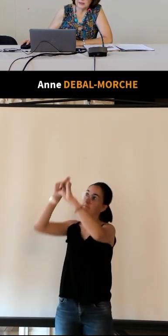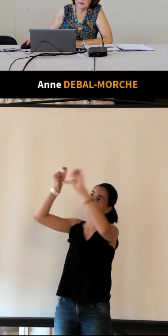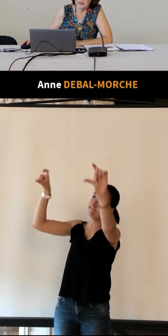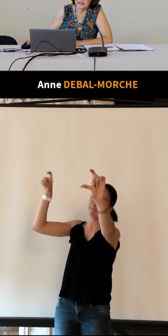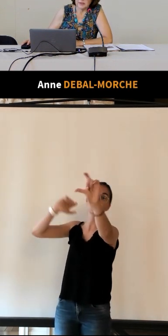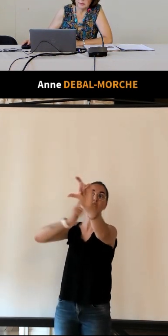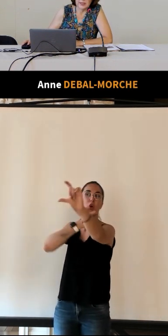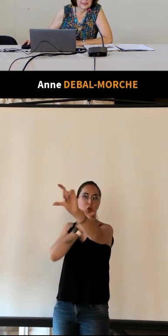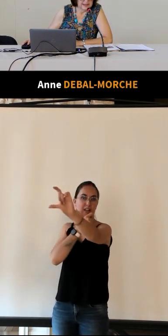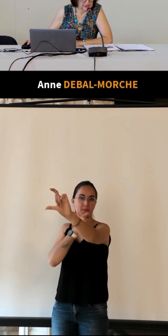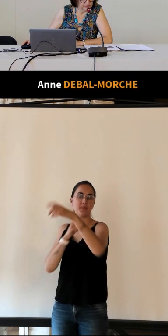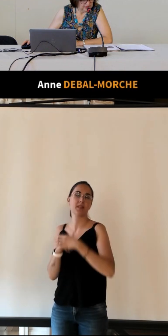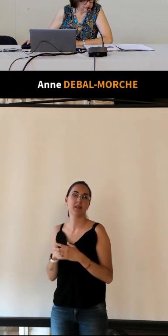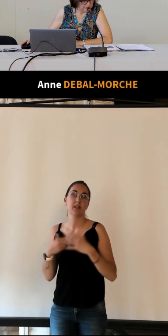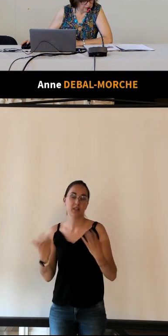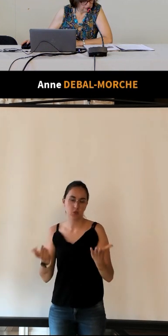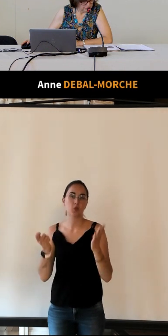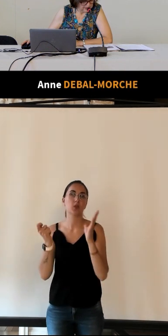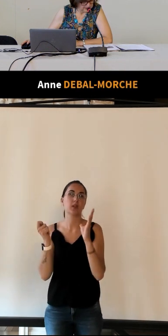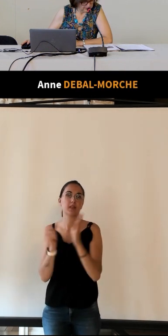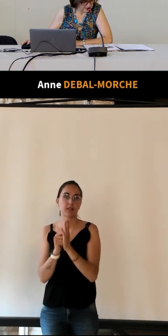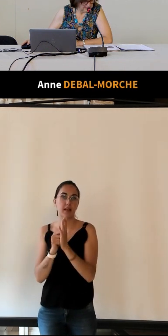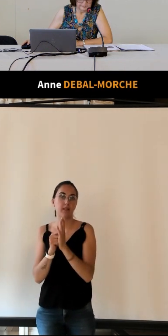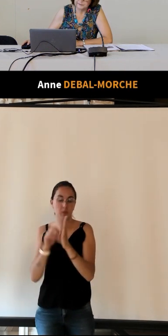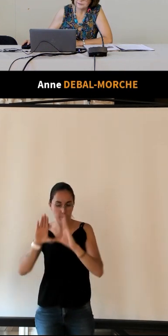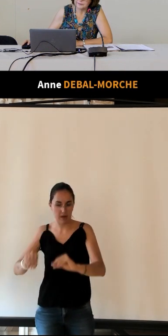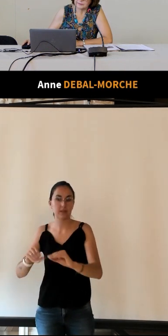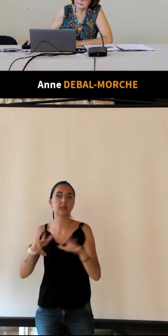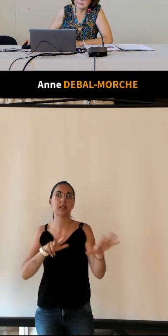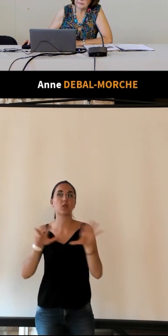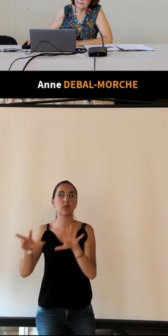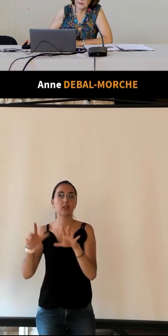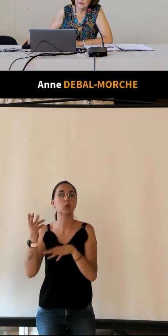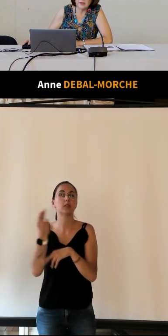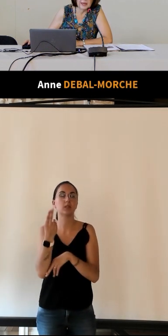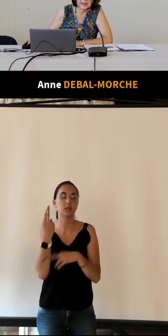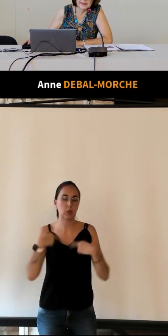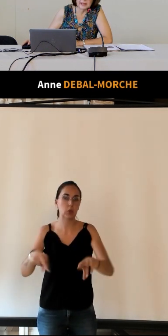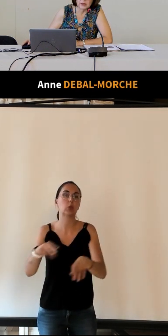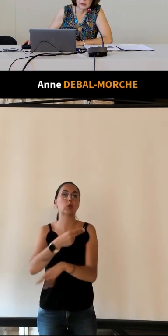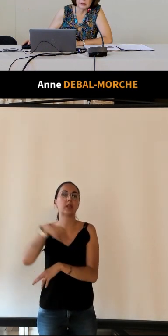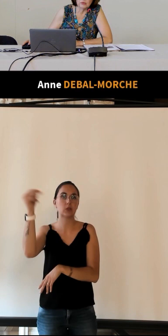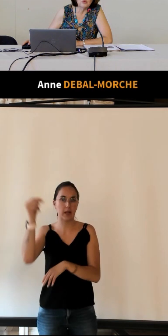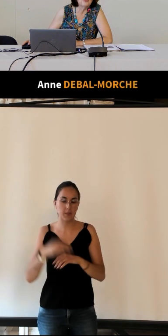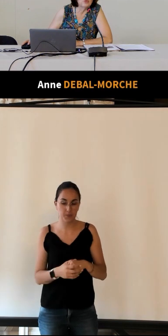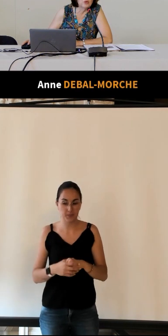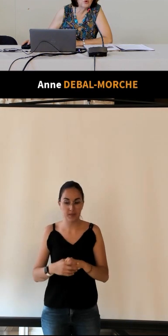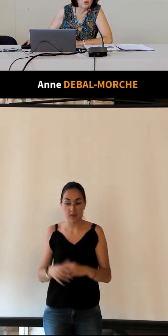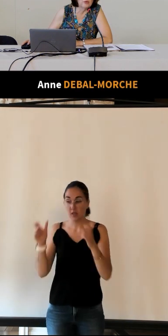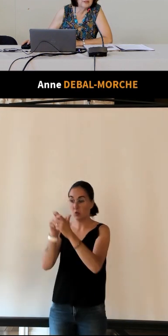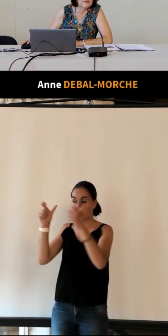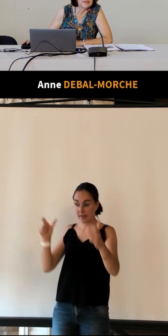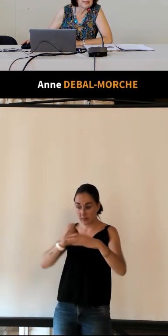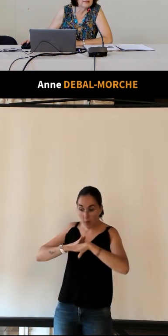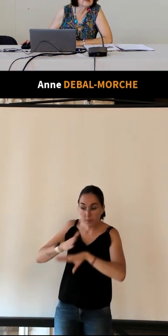il est voilà il est un petit peu décalé 98 rue nationale donc à l'intérieur donc le